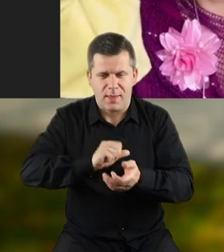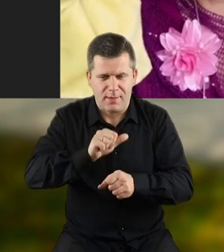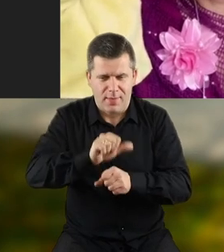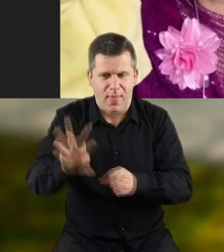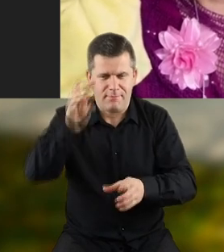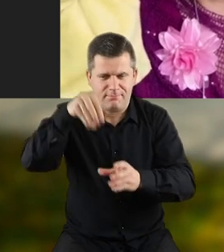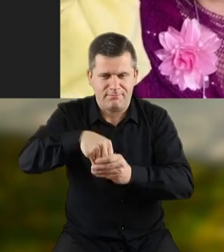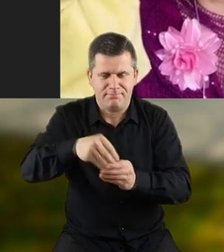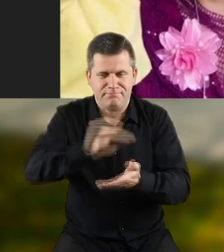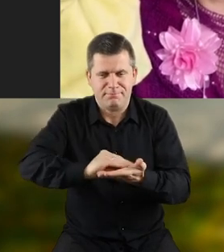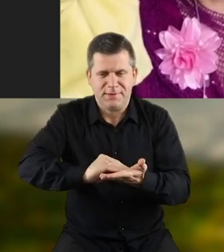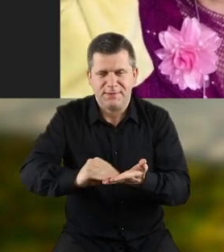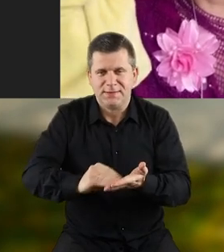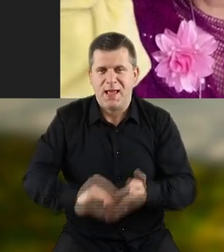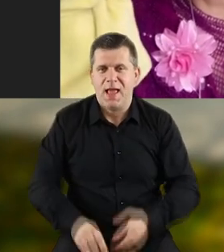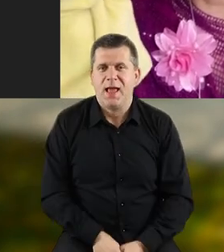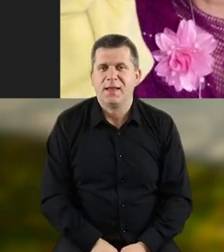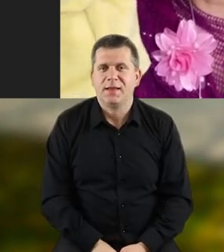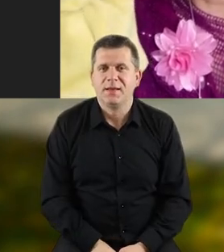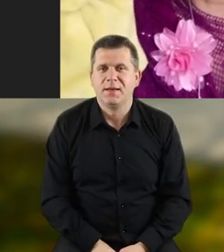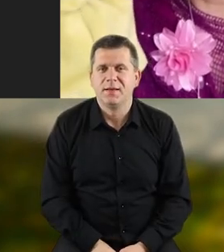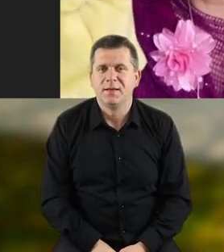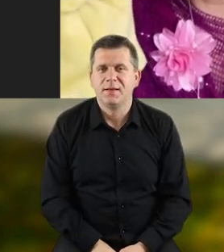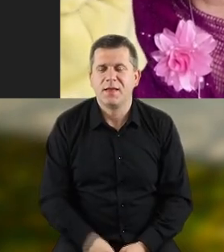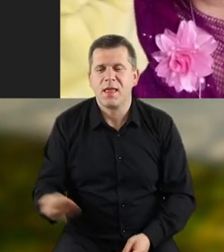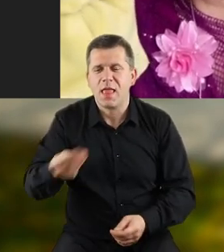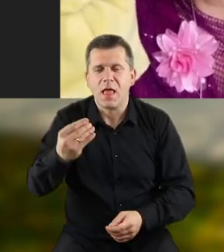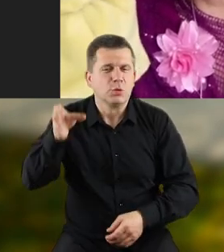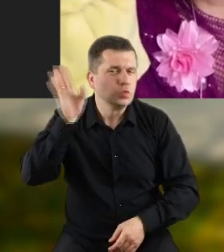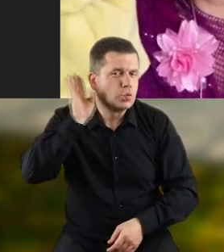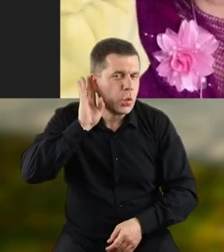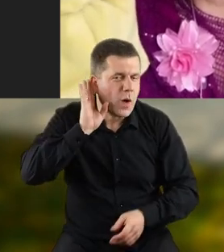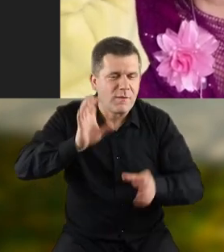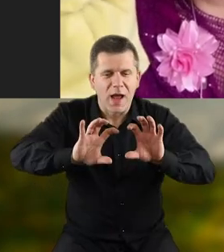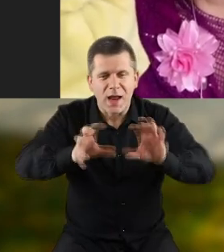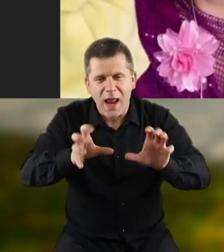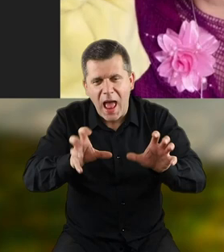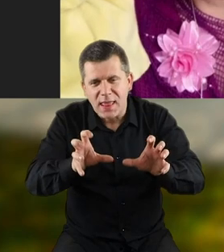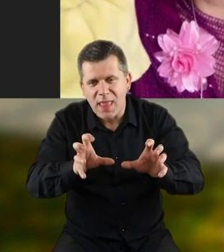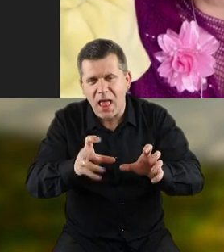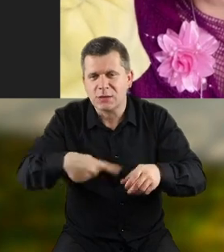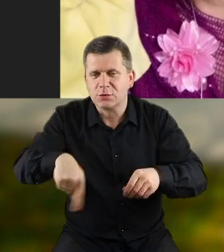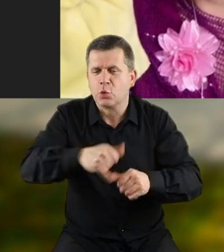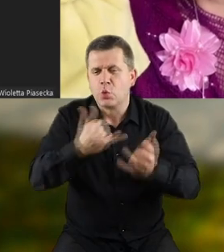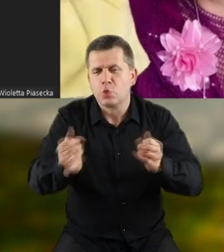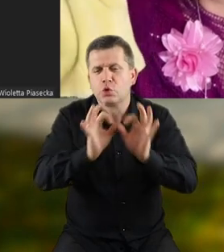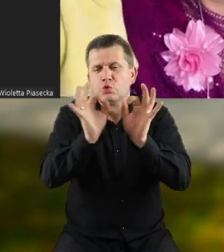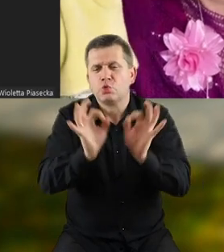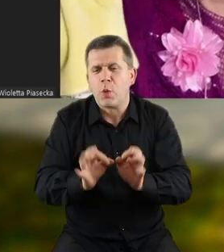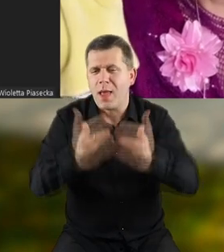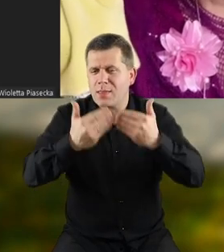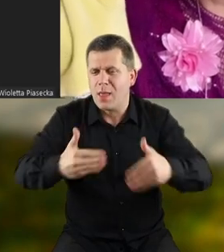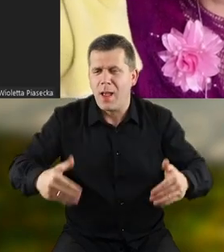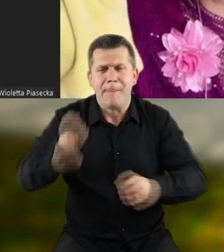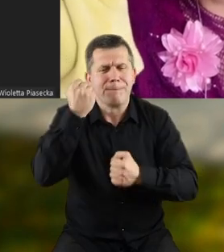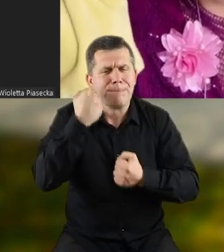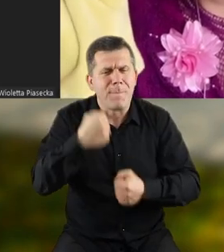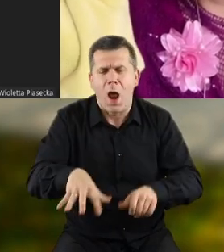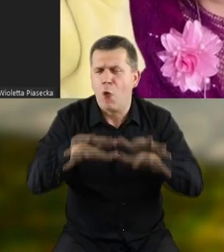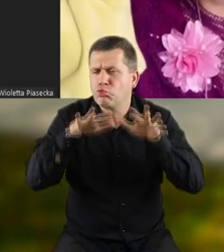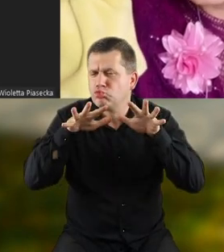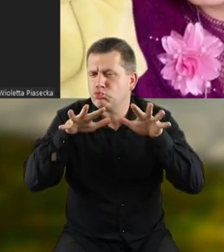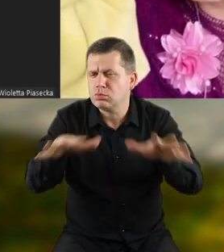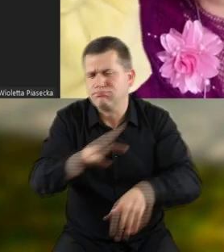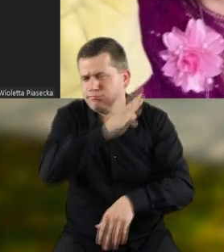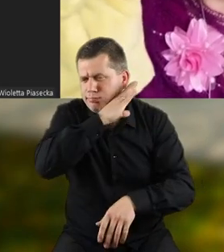napisane, w encyklopedii, to jeszcze słuchowiska radiowe, adaptacje sztuk teatralnych. bardzo dużo